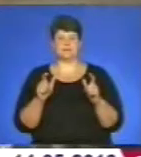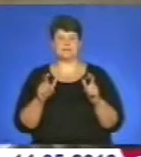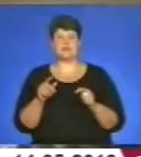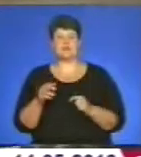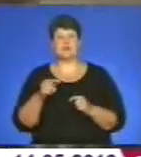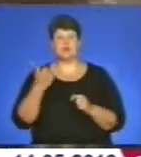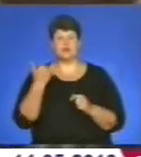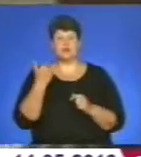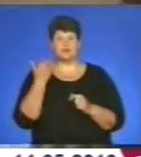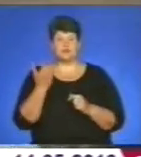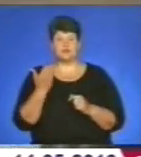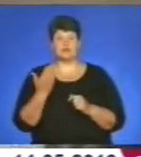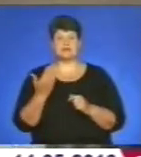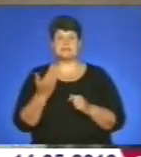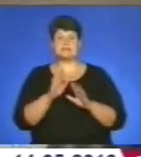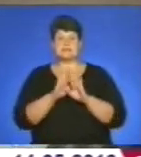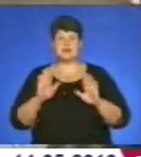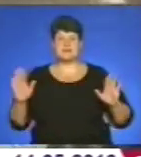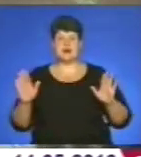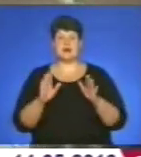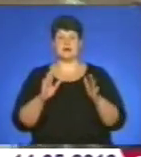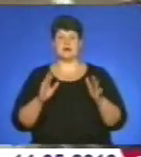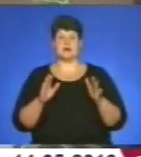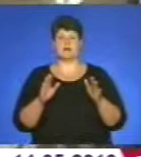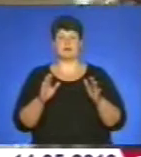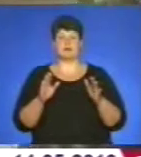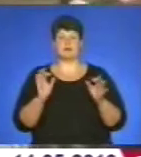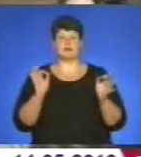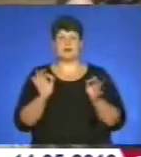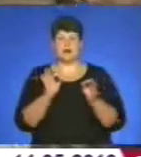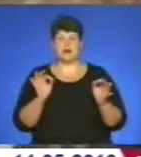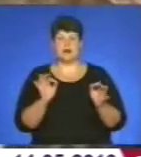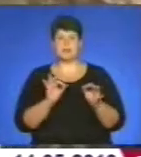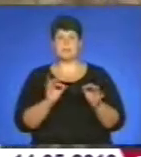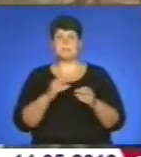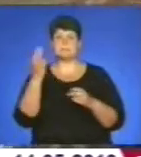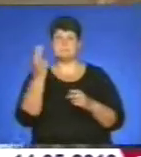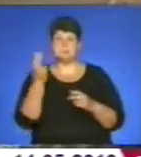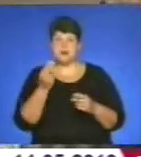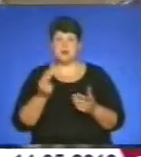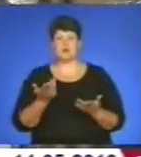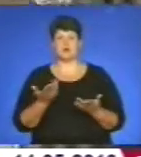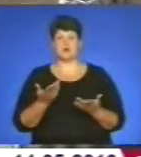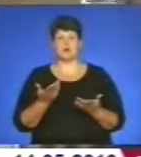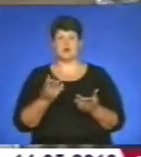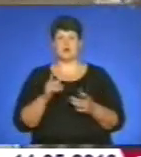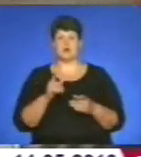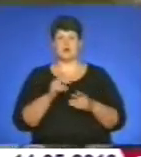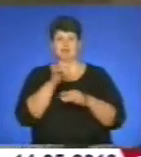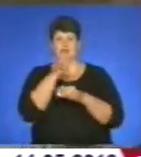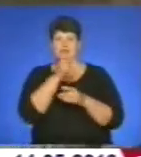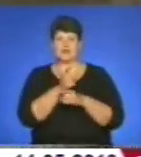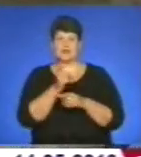нас грає і співає, ну і малює він, мурясько каже.